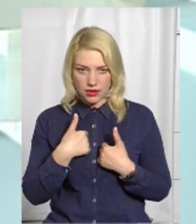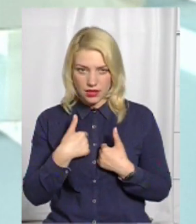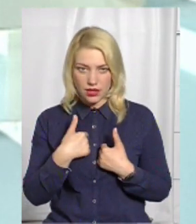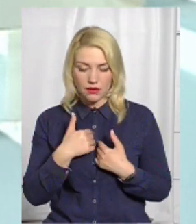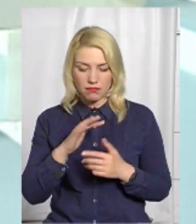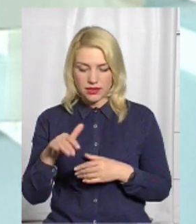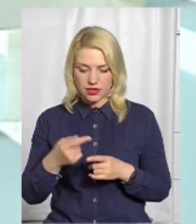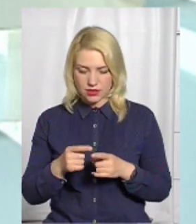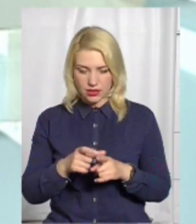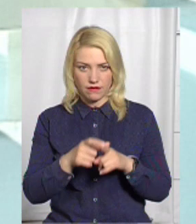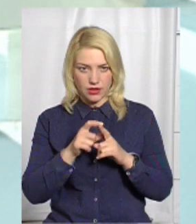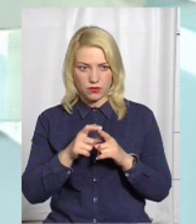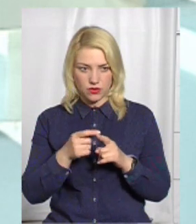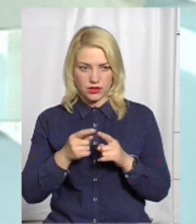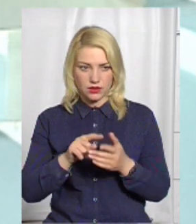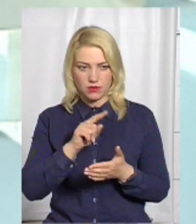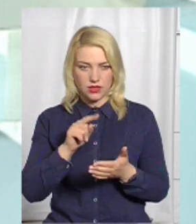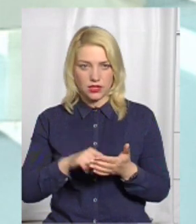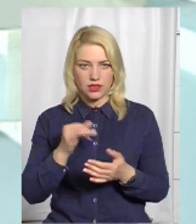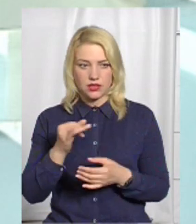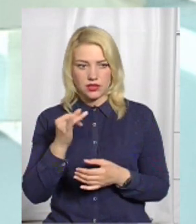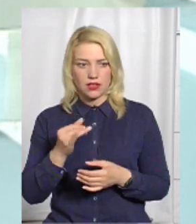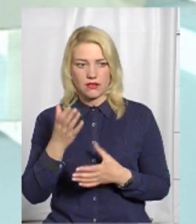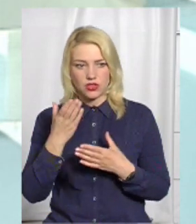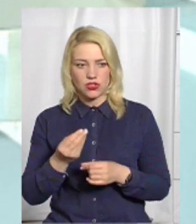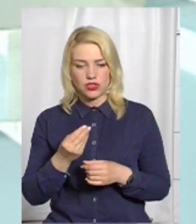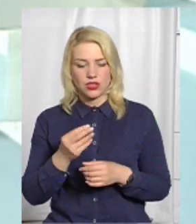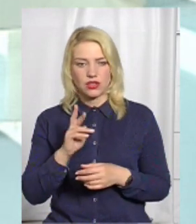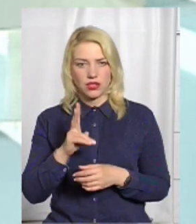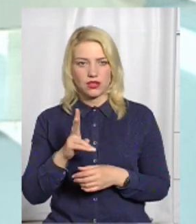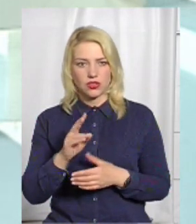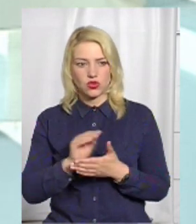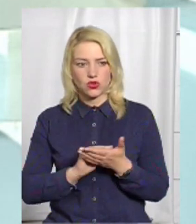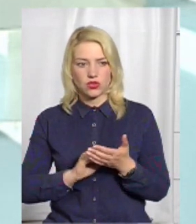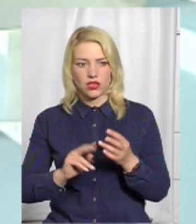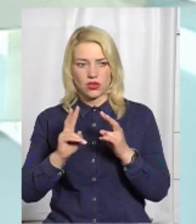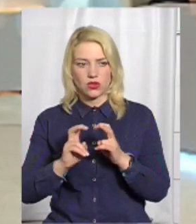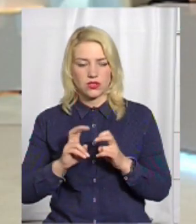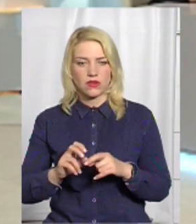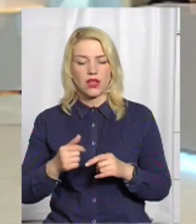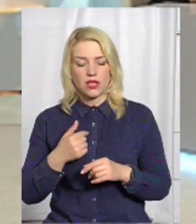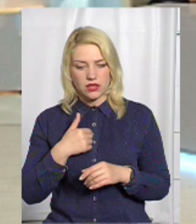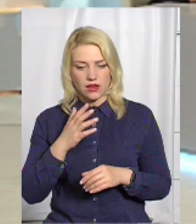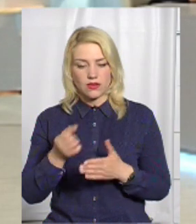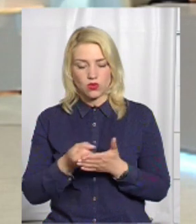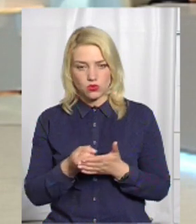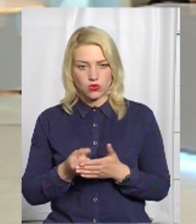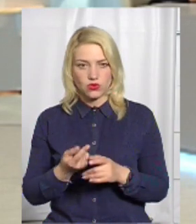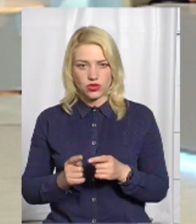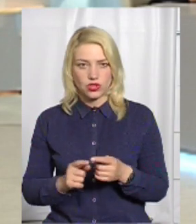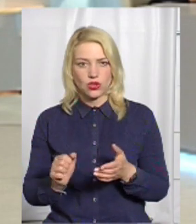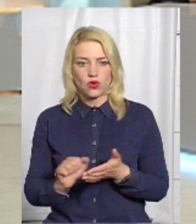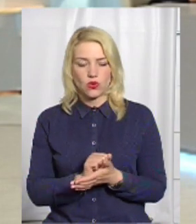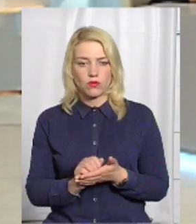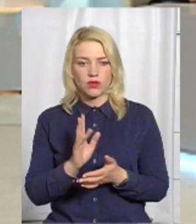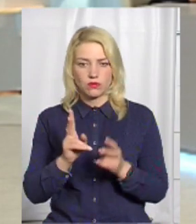цих відповідей це питання цікавить ще з точки зору, як журналістки-розслідувачки. Все ж таки я доб'юся цих документів